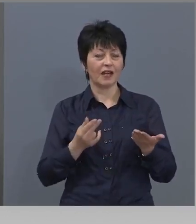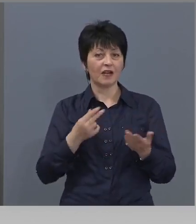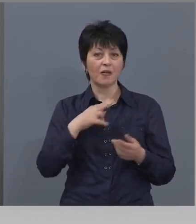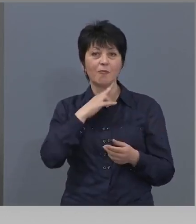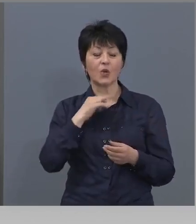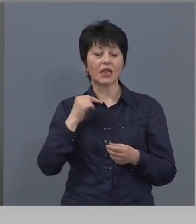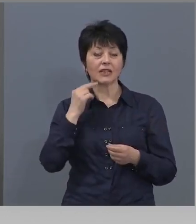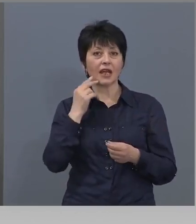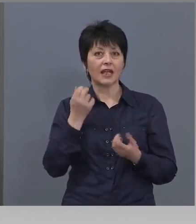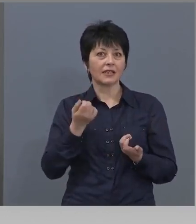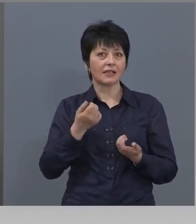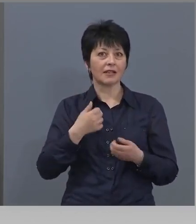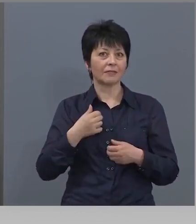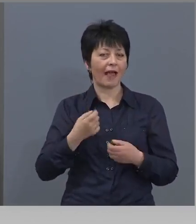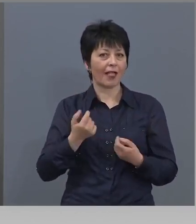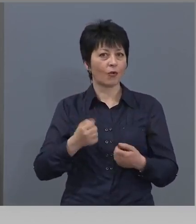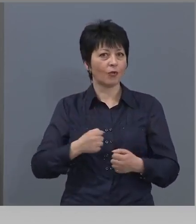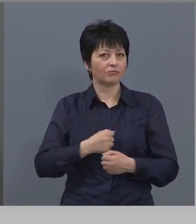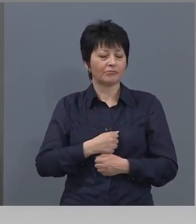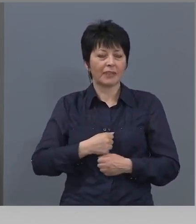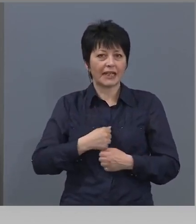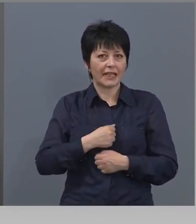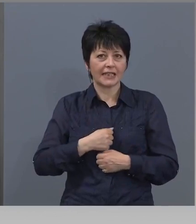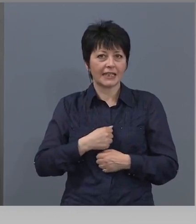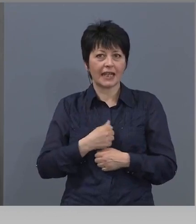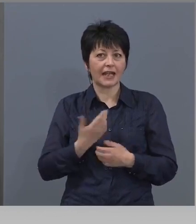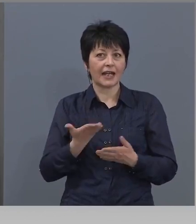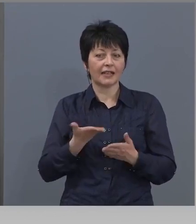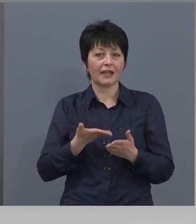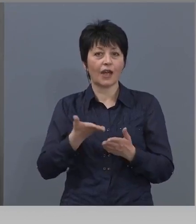каквото ги правят, а са лични данни. Министр,